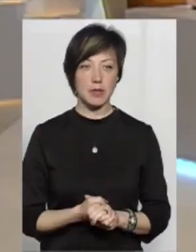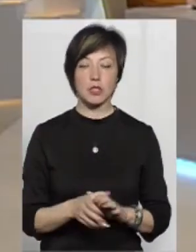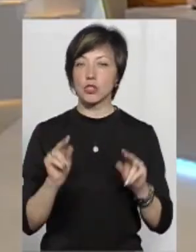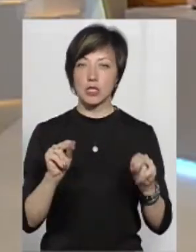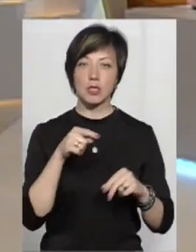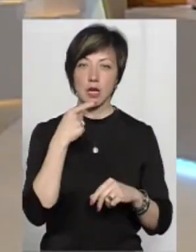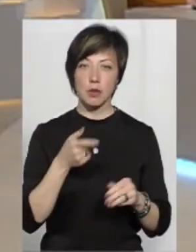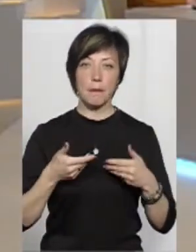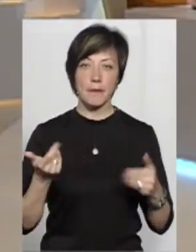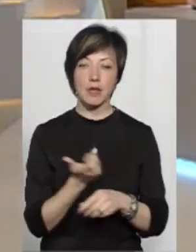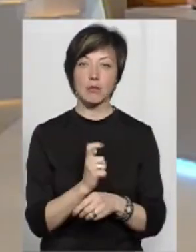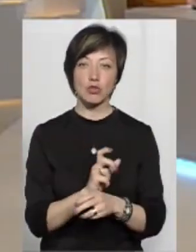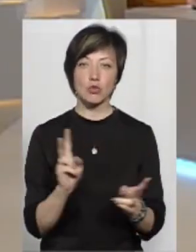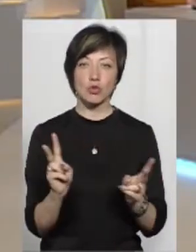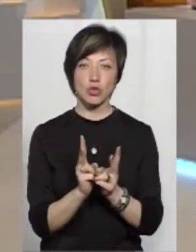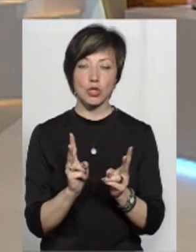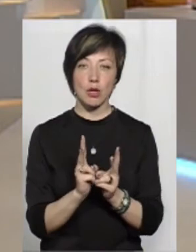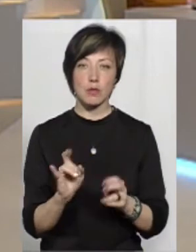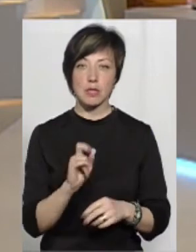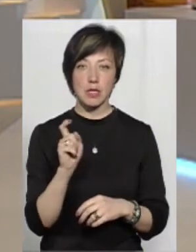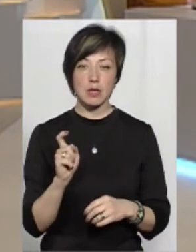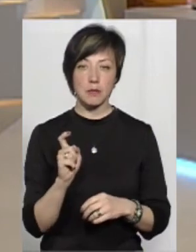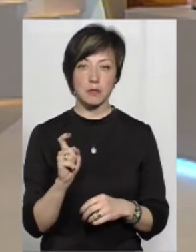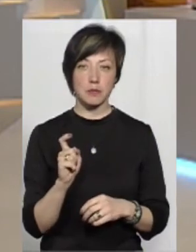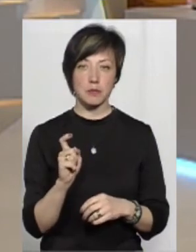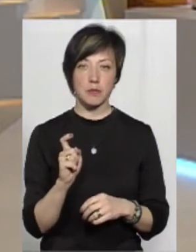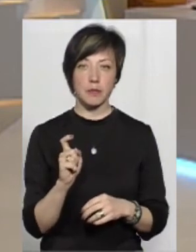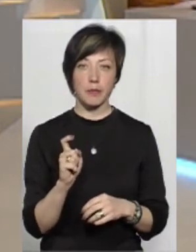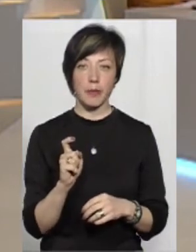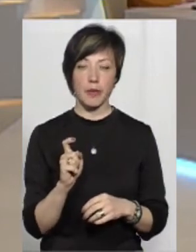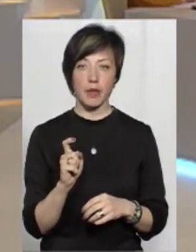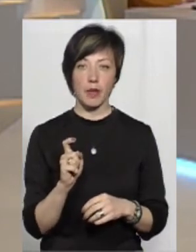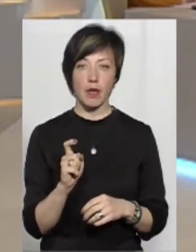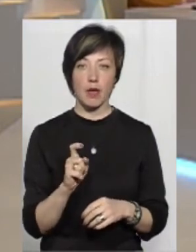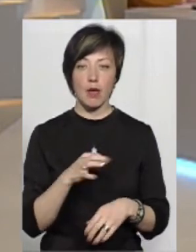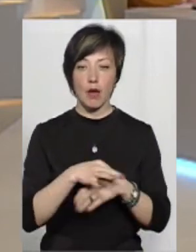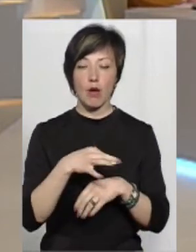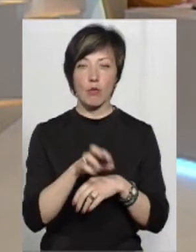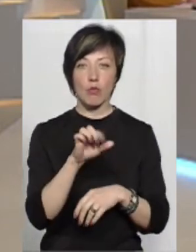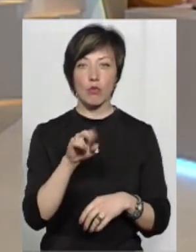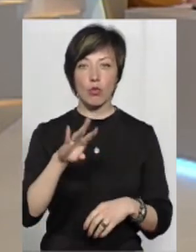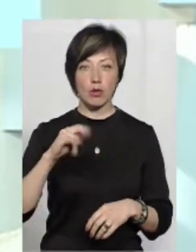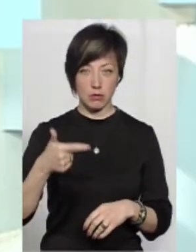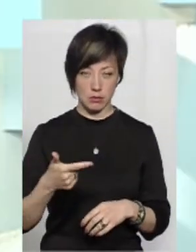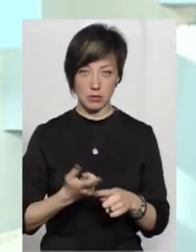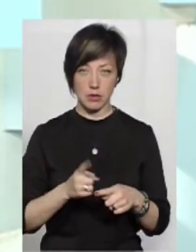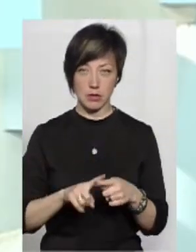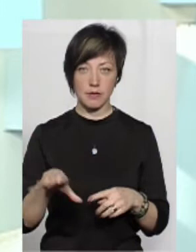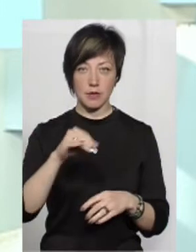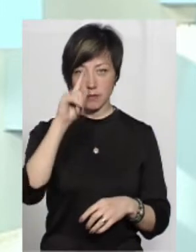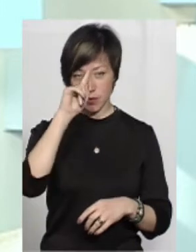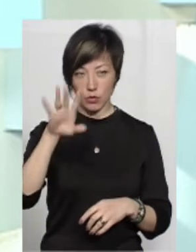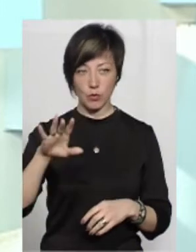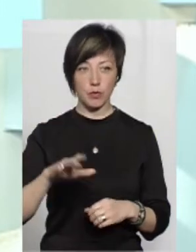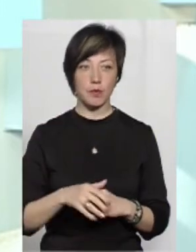Чесно кажучи, ми більше стикаємось з такими явищами, як булінг. Це всім